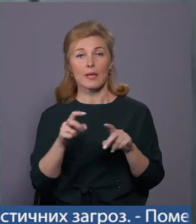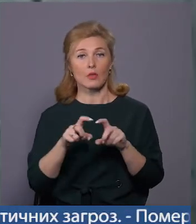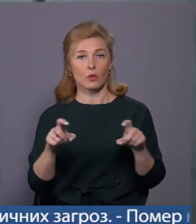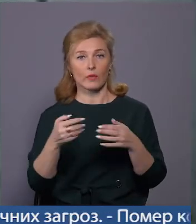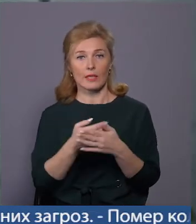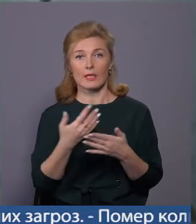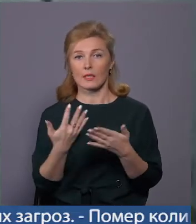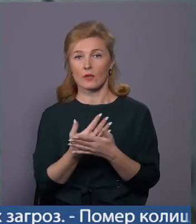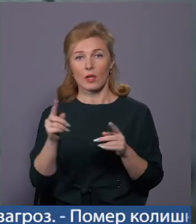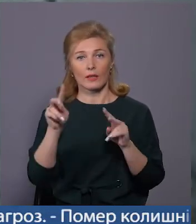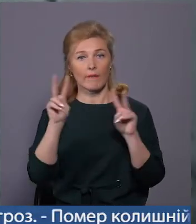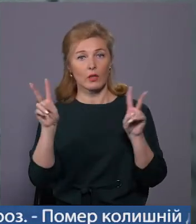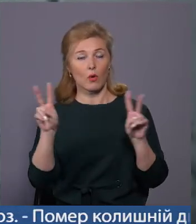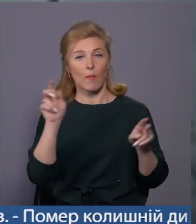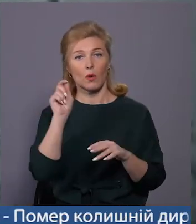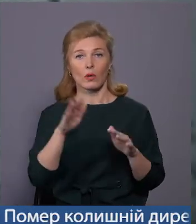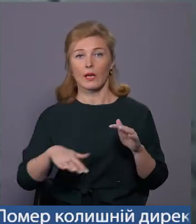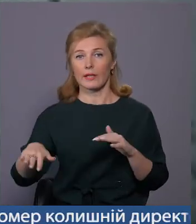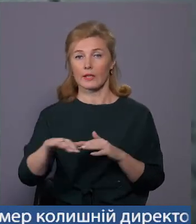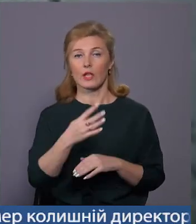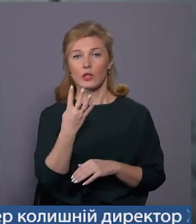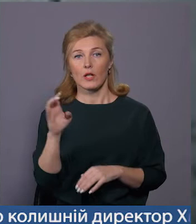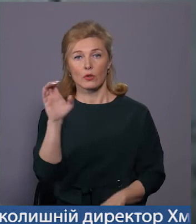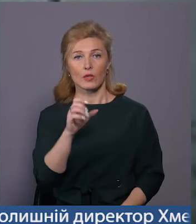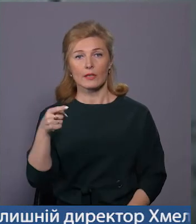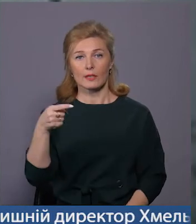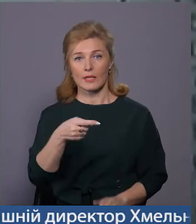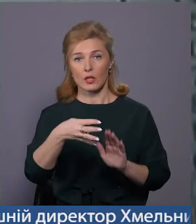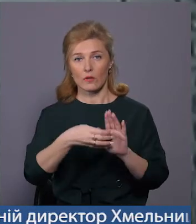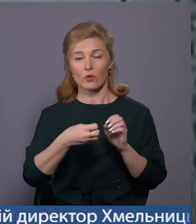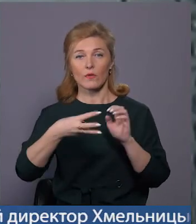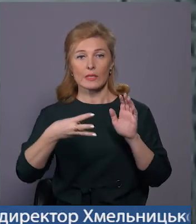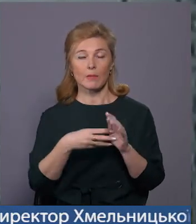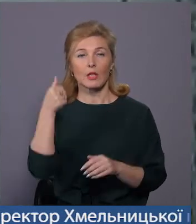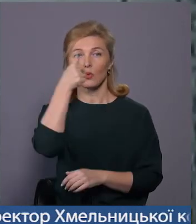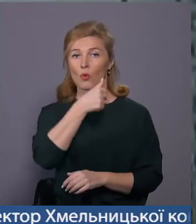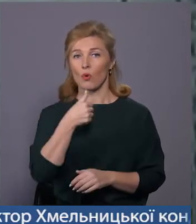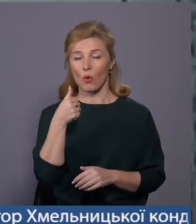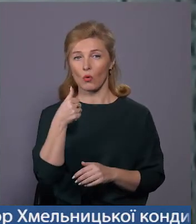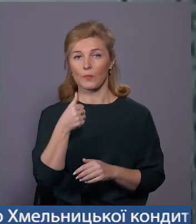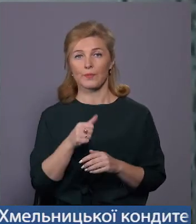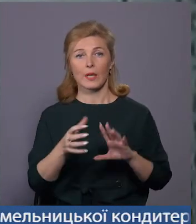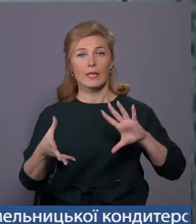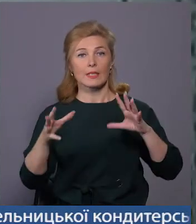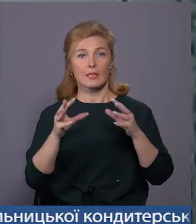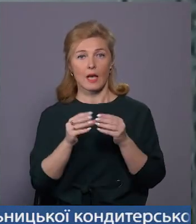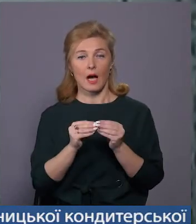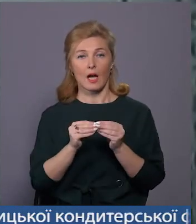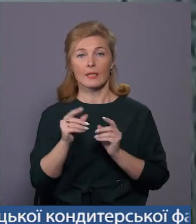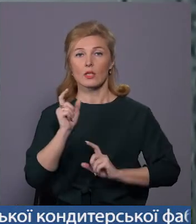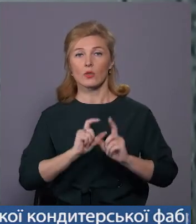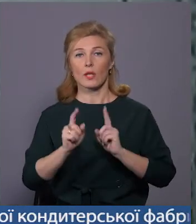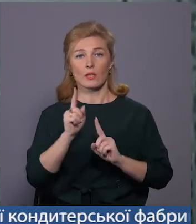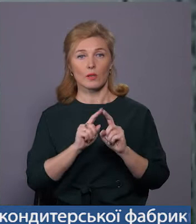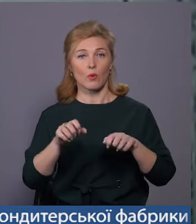серіалу «Невідома Україна». 4 січня 1918 року загальні студентські збори вирішують.